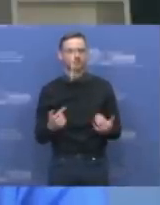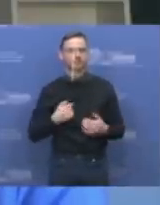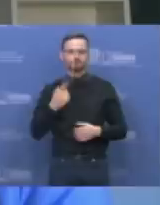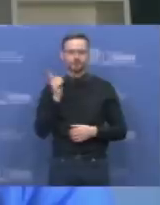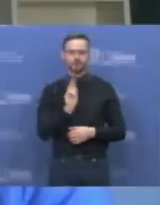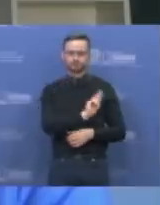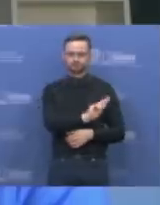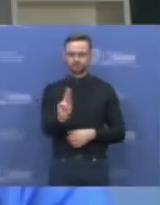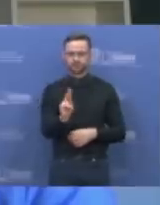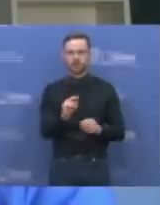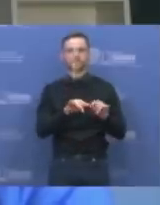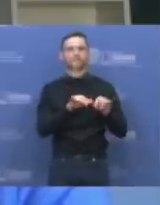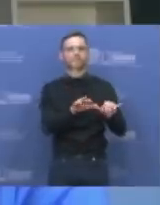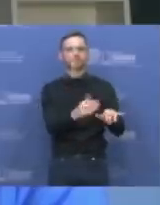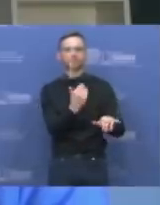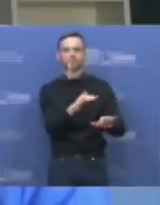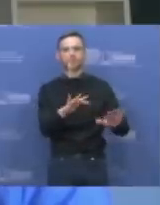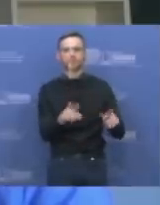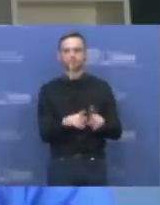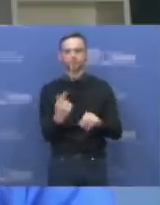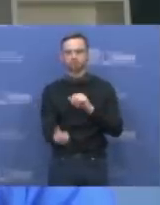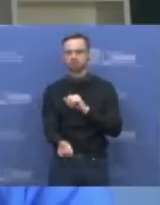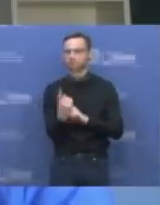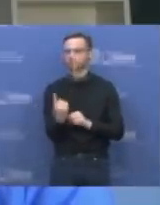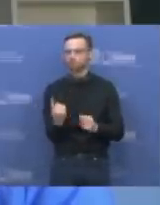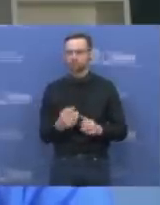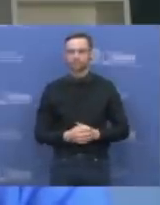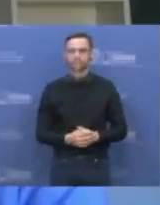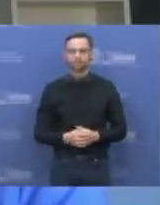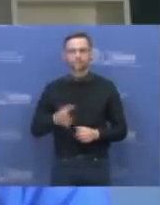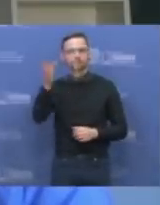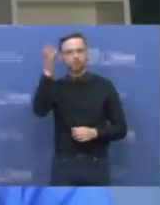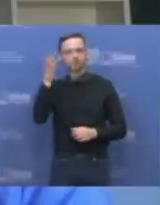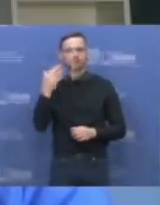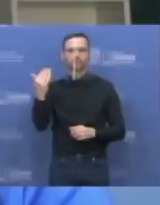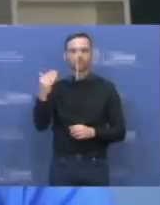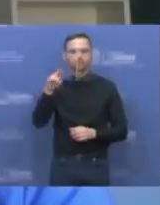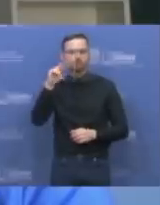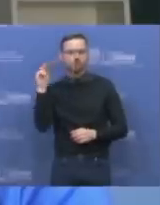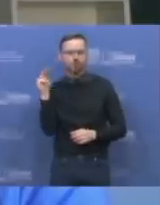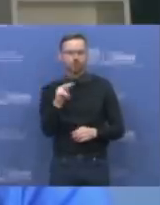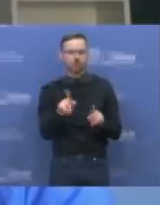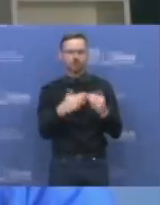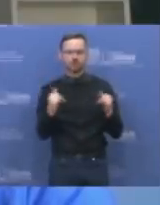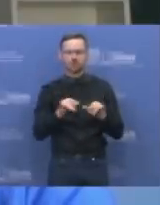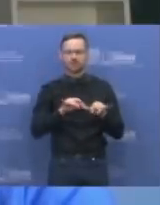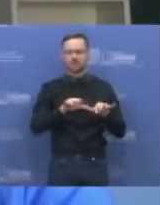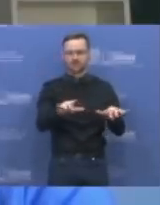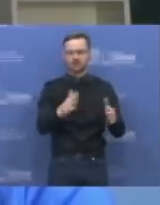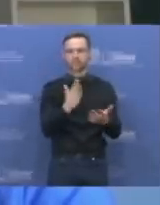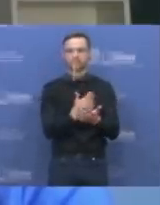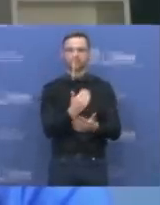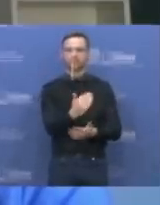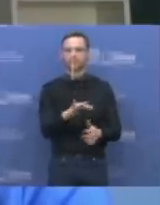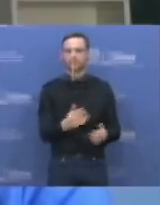kas te virusai ir iš kur jie atsiranda. Ir mokslo požiūrį šitas virusas ir pandemija yra priminimas